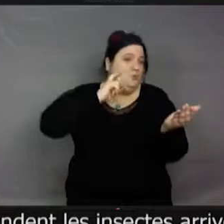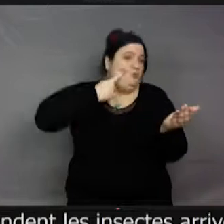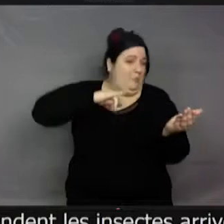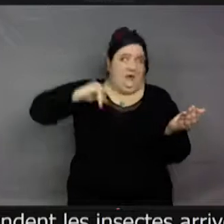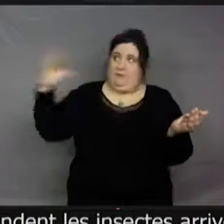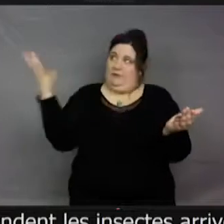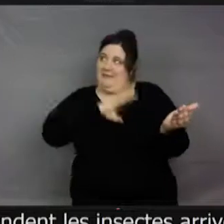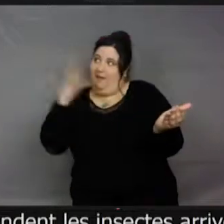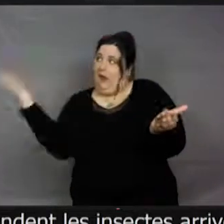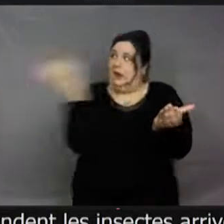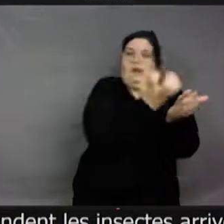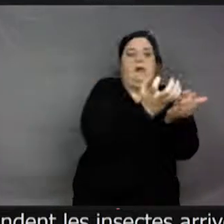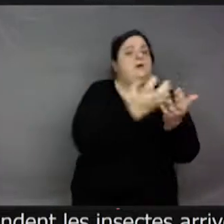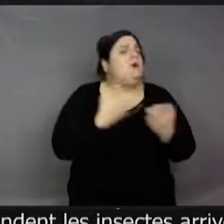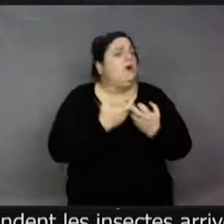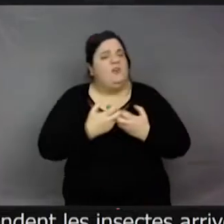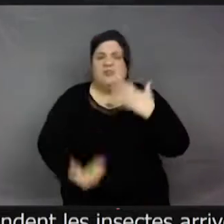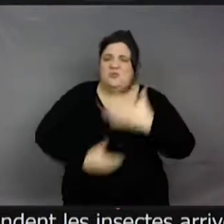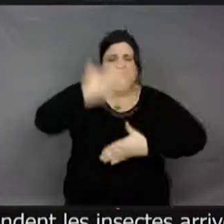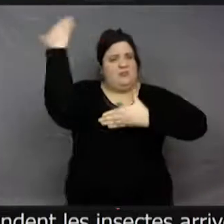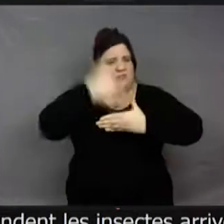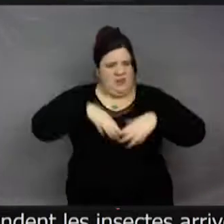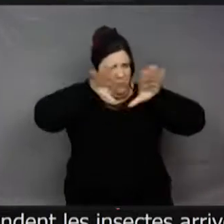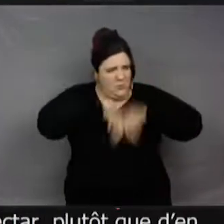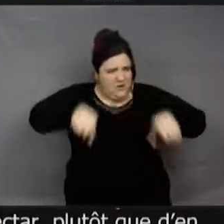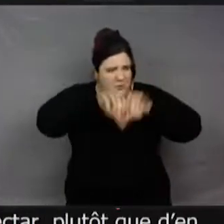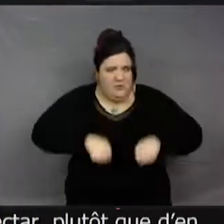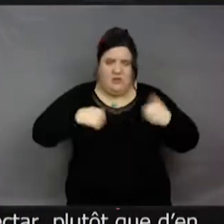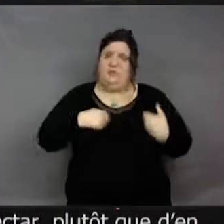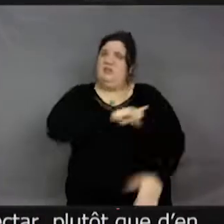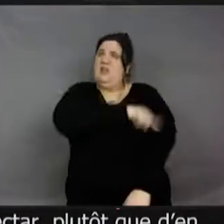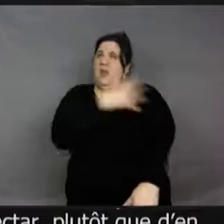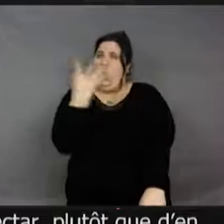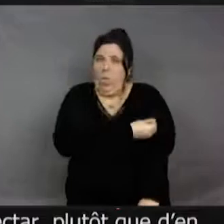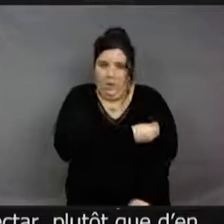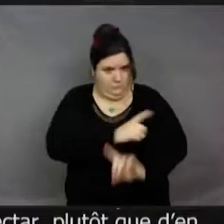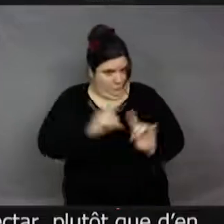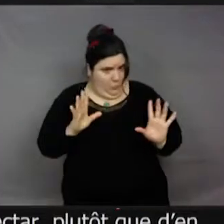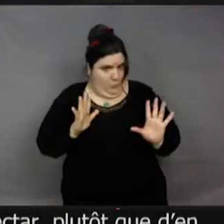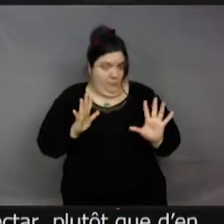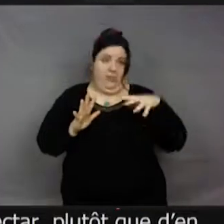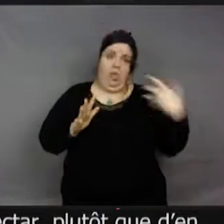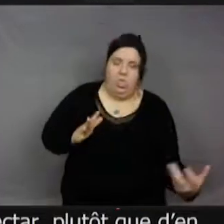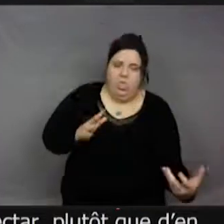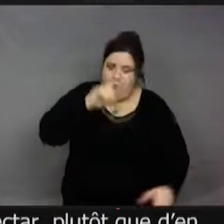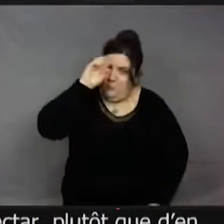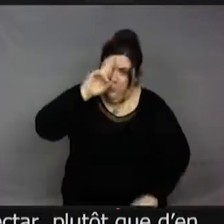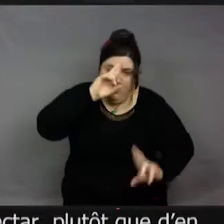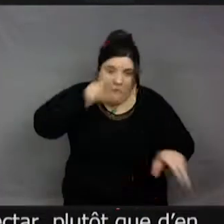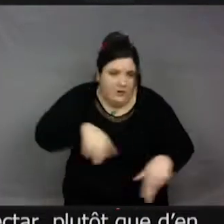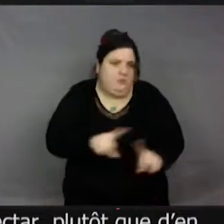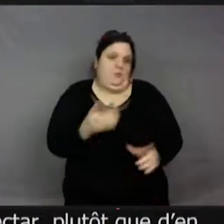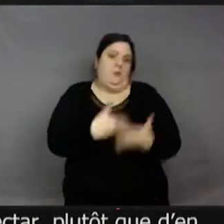Dépenser de l'énergie à fabriquer du nectar, là,'est uniquement quand l'insecte arrive, « Ah, il y un insecte, hop, production de nectar. » Du coup, ça